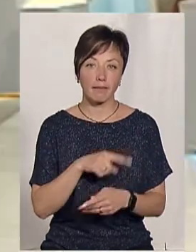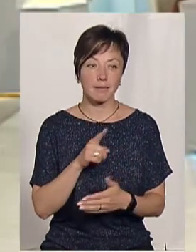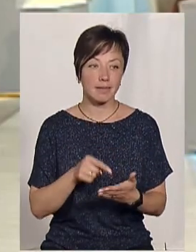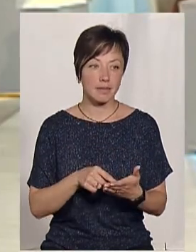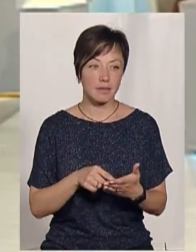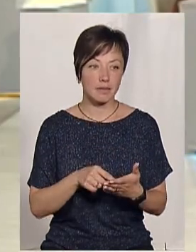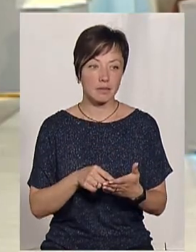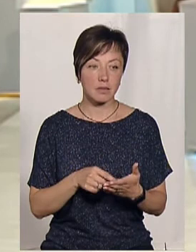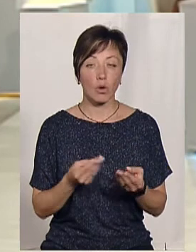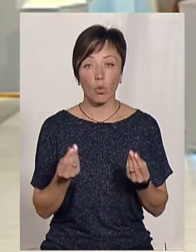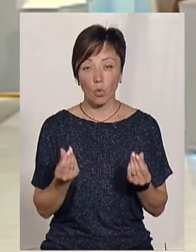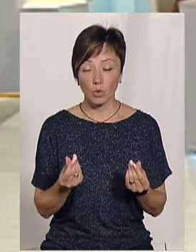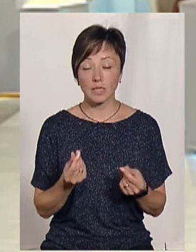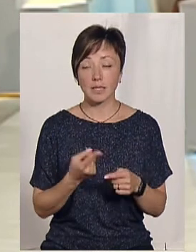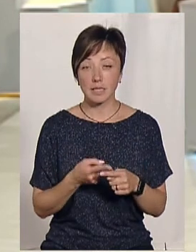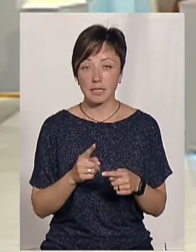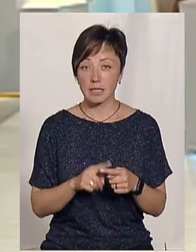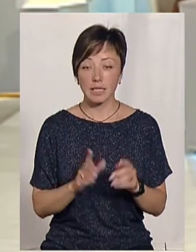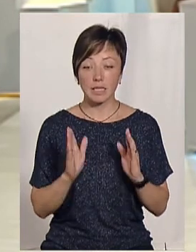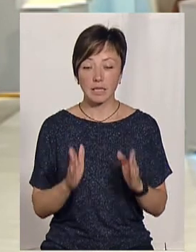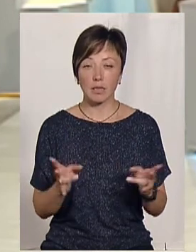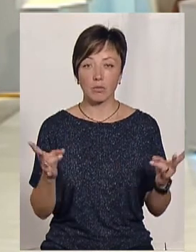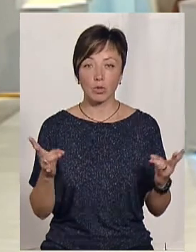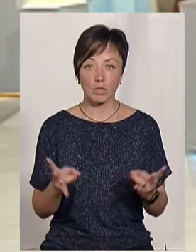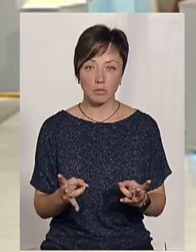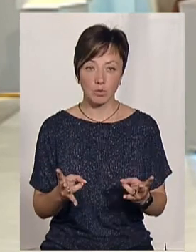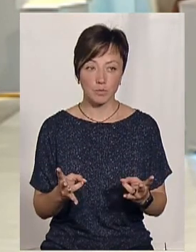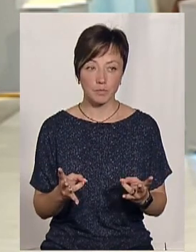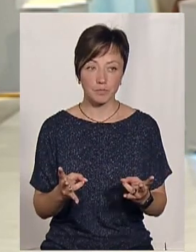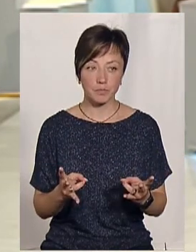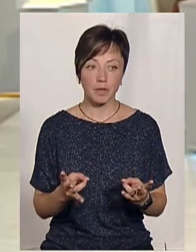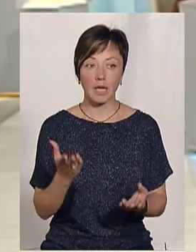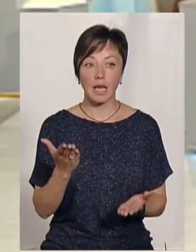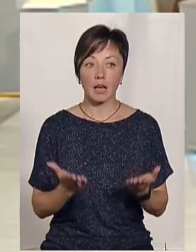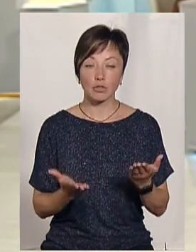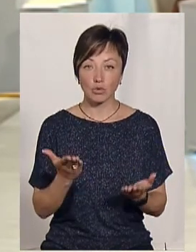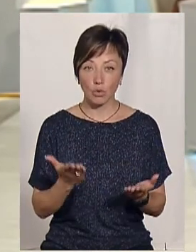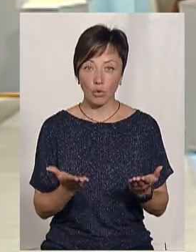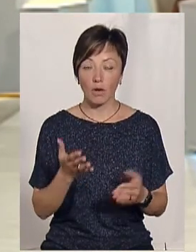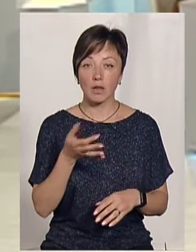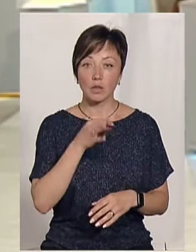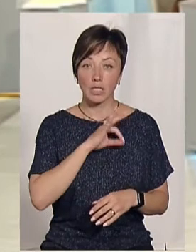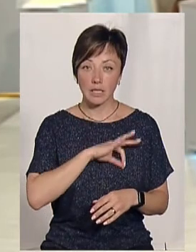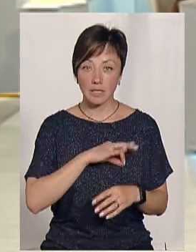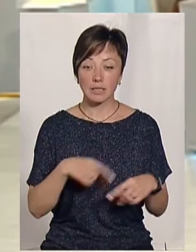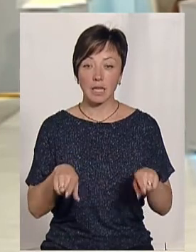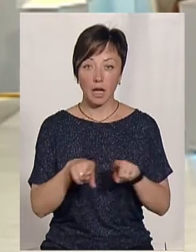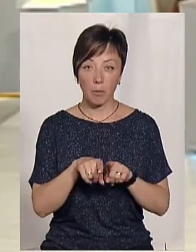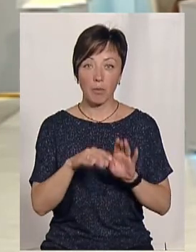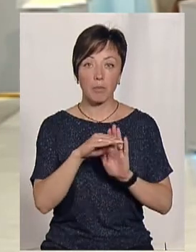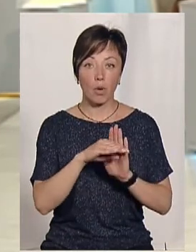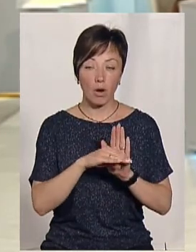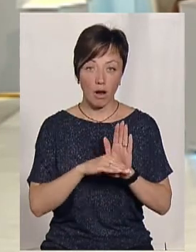Будете брати? Кошти – це тільки потрібно, якщо скористатися такими